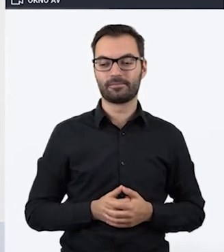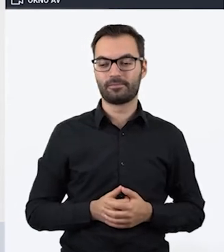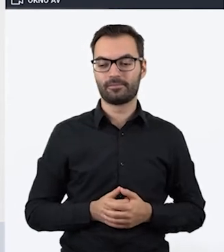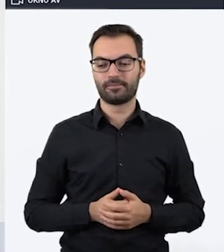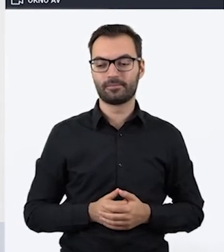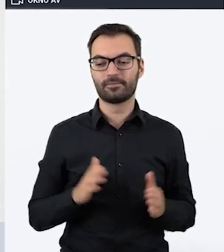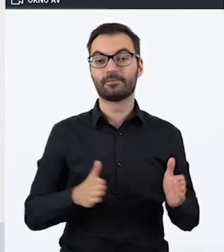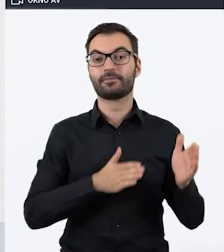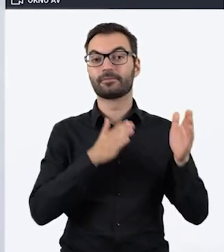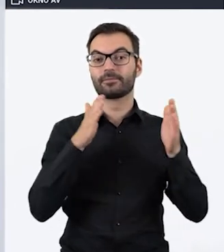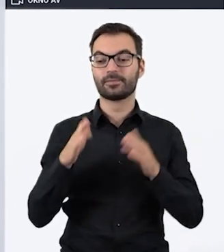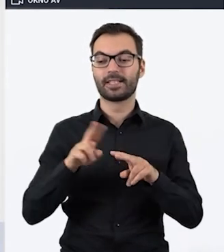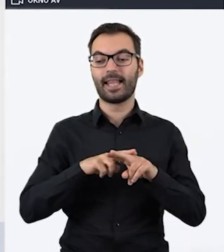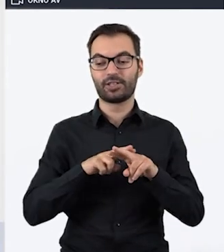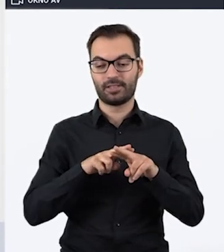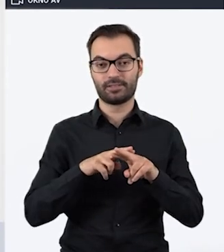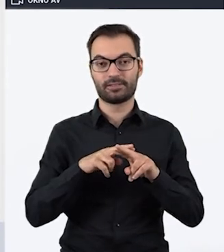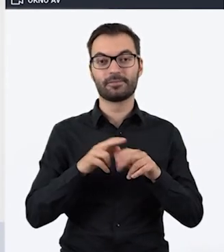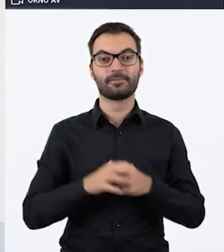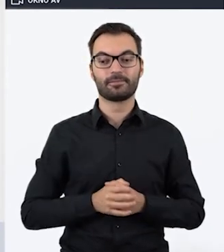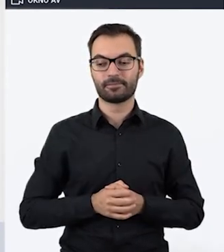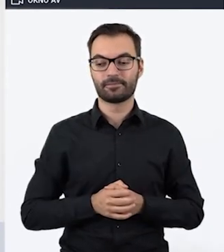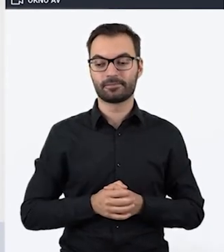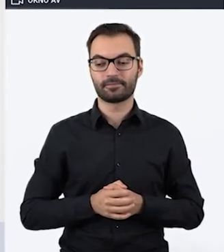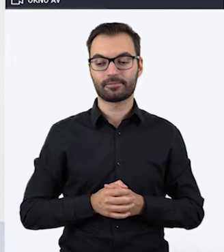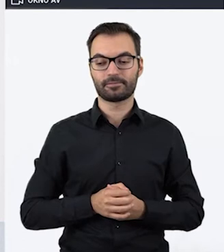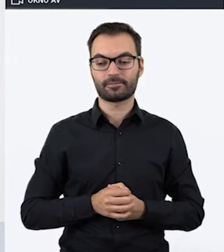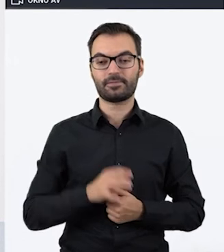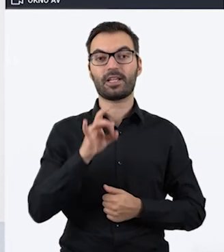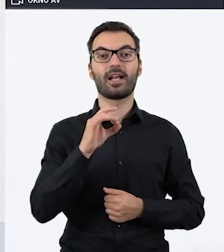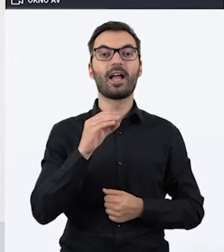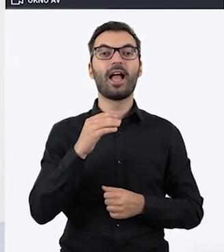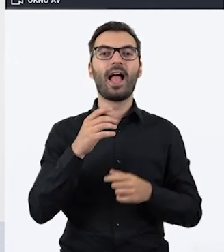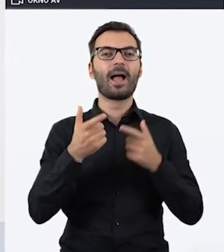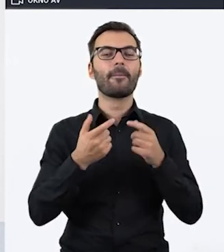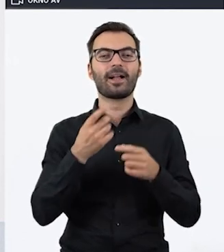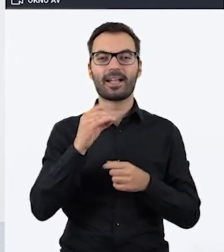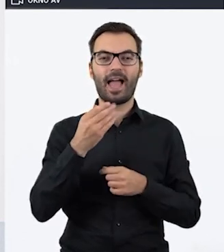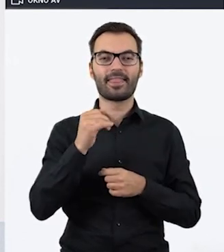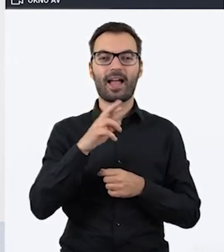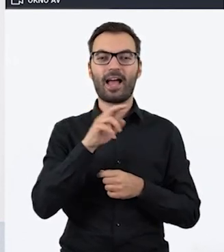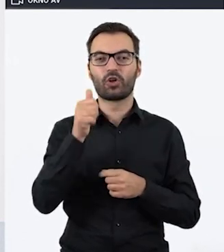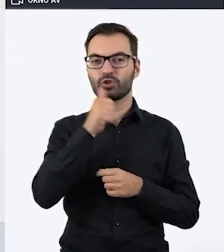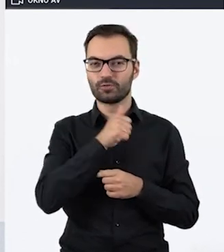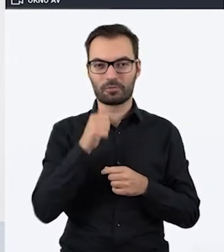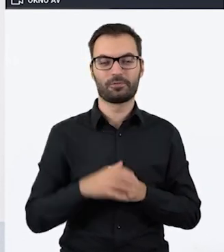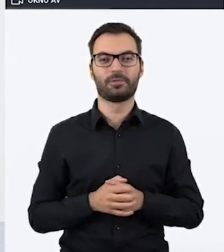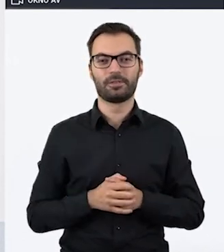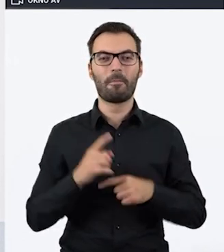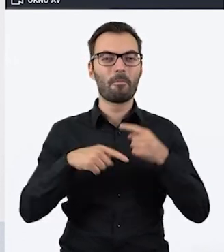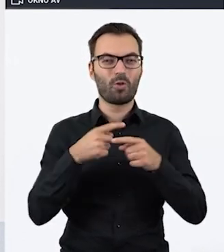I kolejnym narzędziem, o którym chcielibyśmy wspomnieć, jest generator szyfrów. To tak może